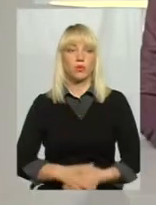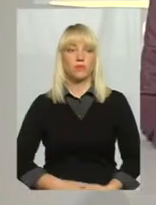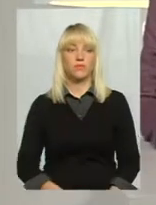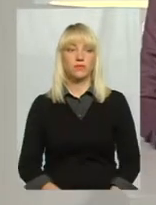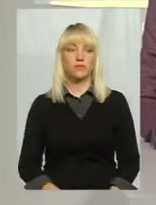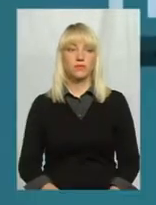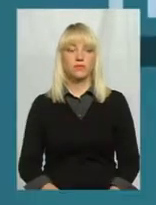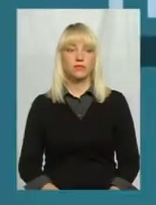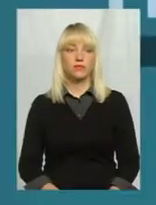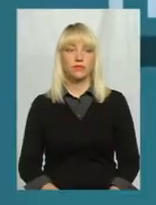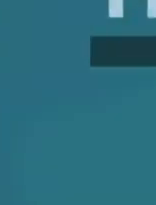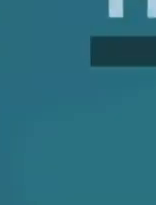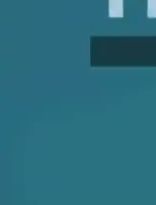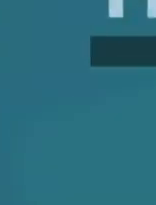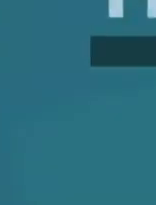послухаємо.